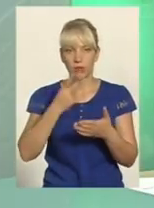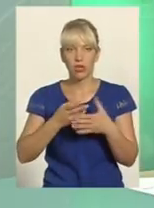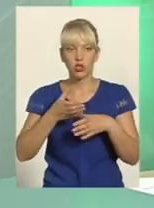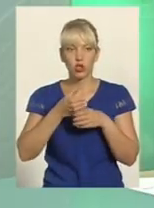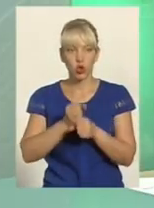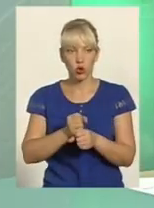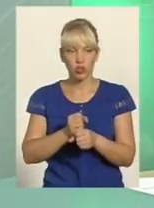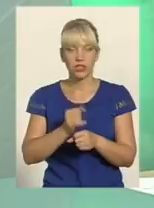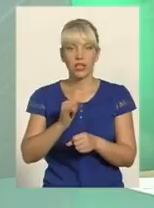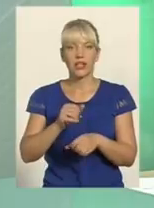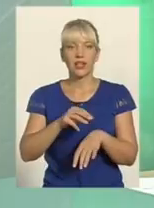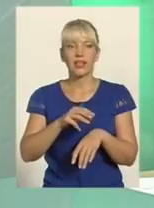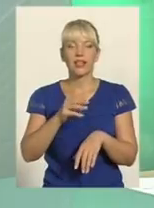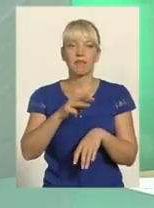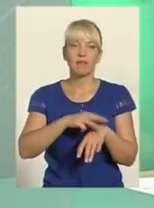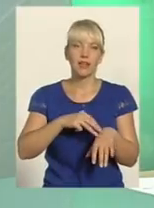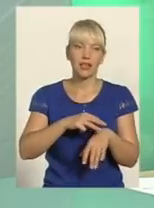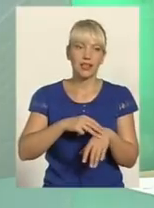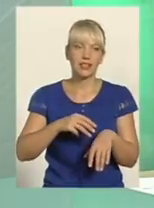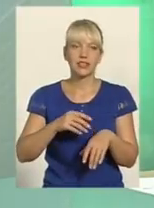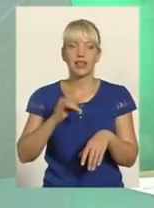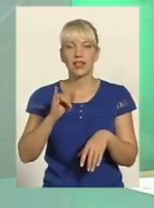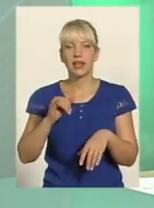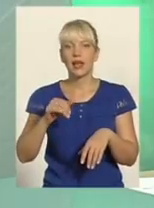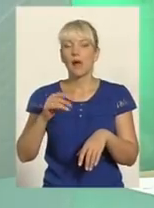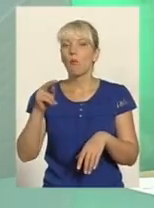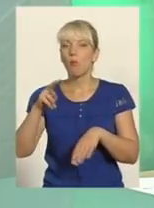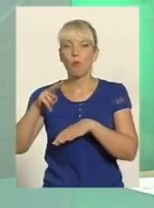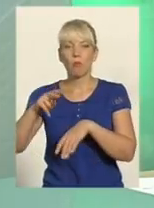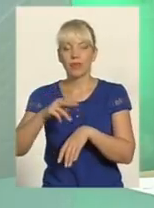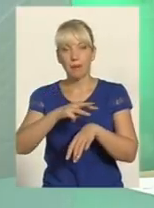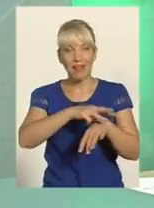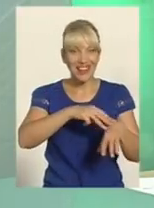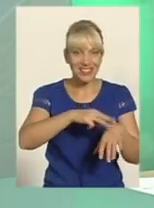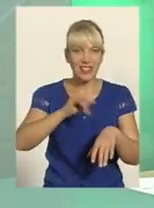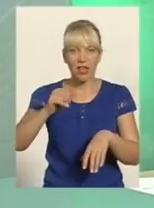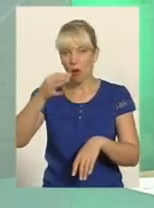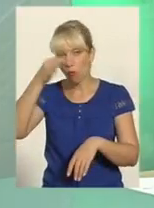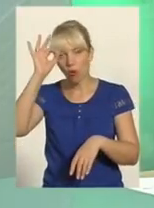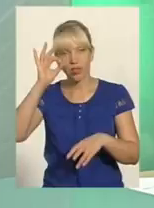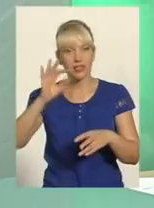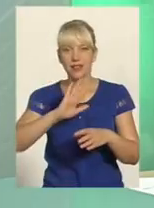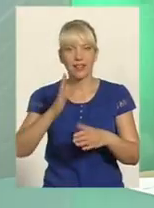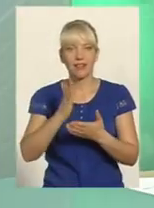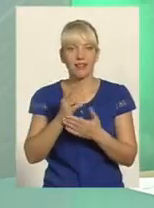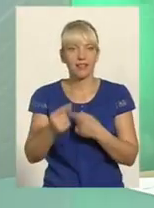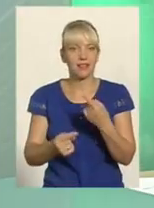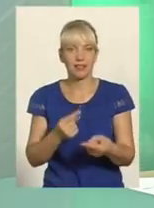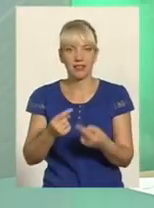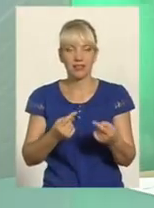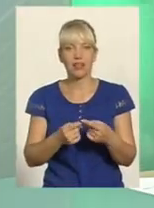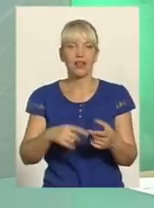міліція, чи національна поліція не є правонаступником Тобто весь особовий склад міліції України сьогодні попереджений про